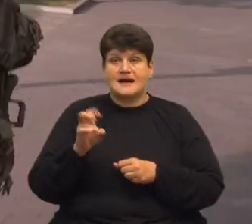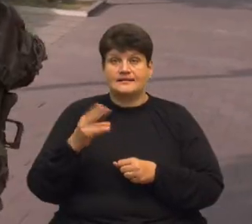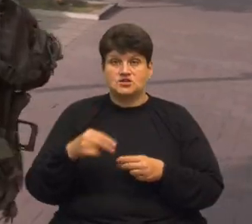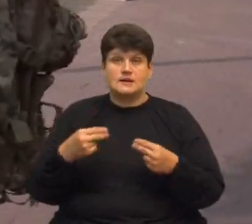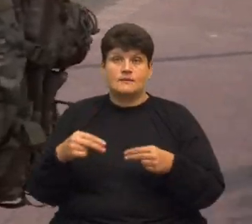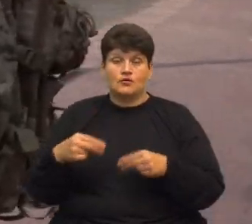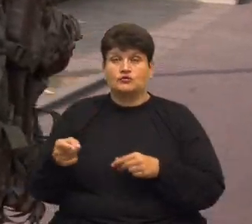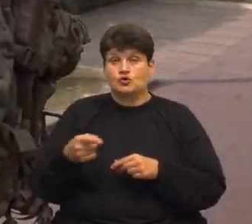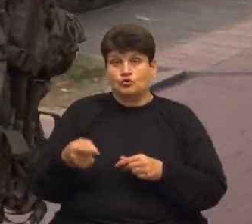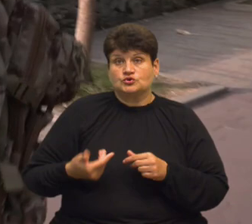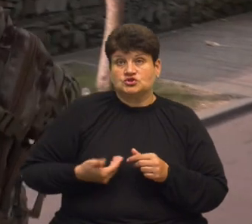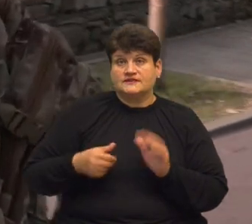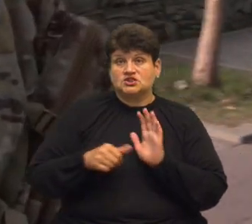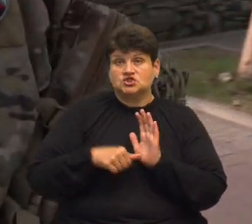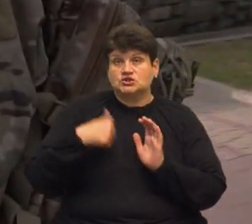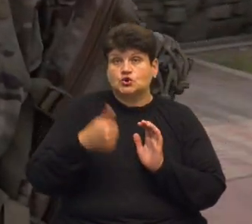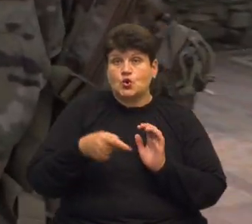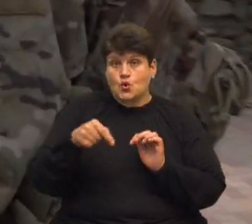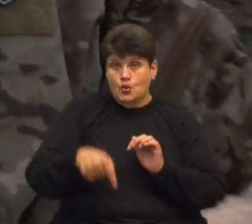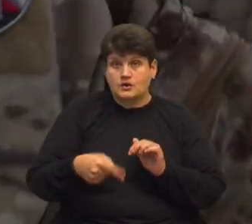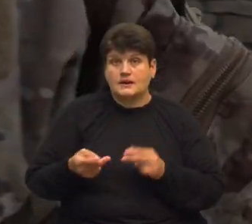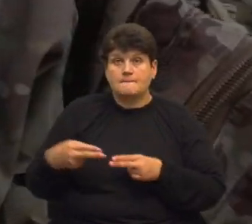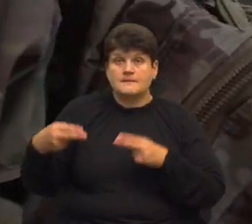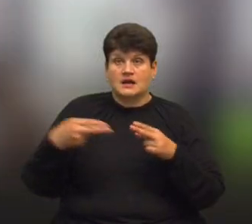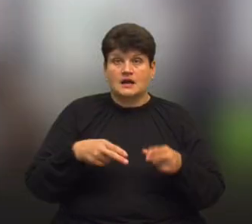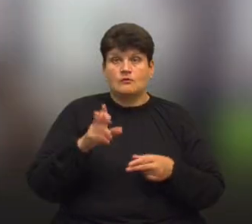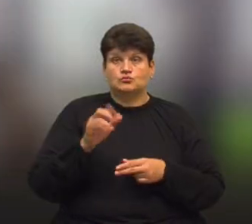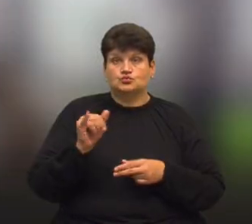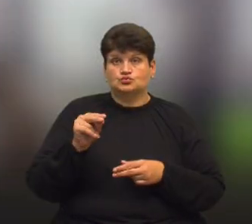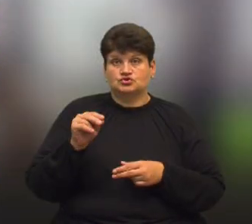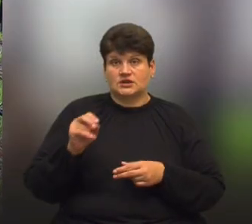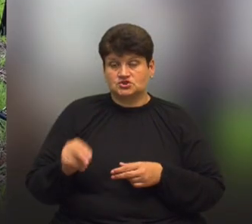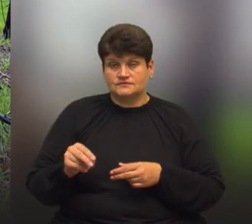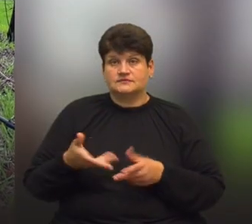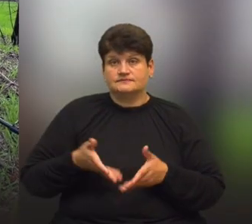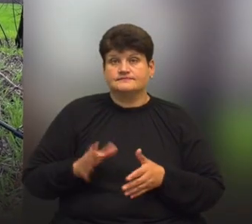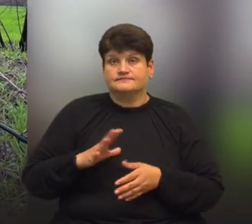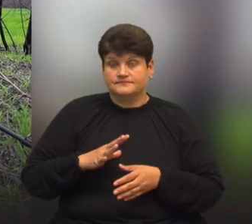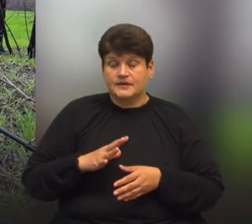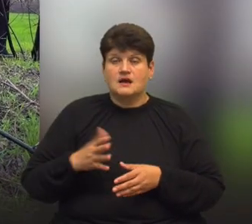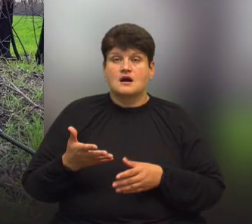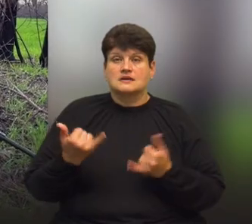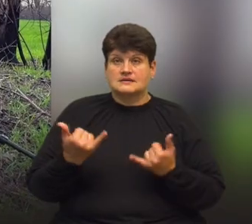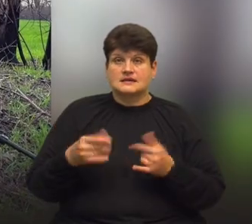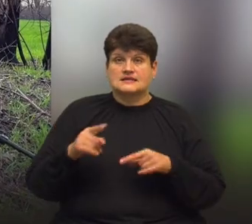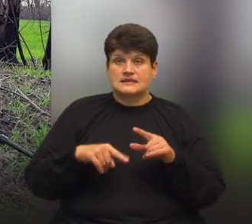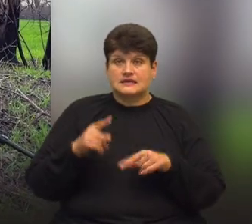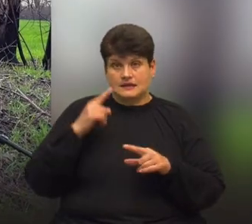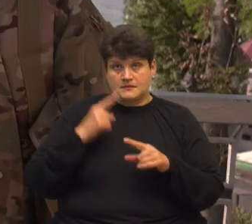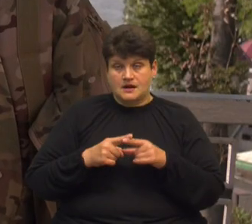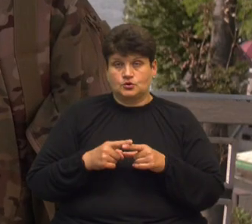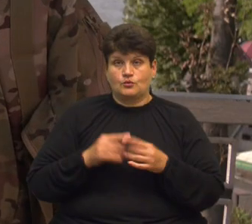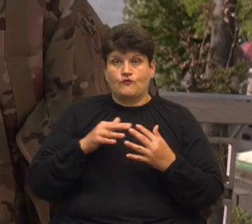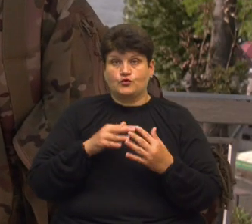У Тернополі чоловік живе 6 років. Сюди переїхав із Бучича, звідки він родом. Розповідає, зараз вони з рідним братом воюють в одній